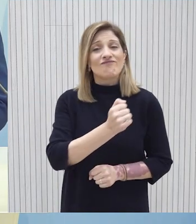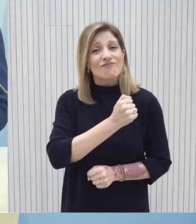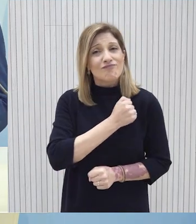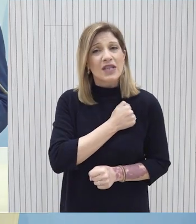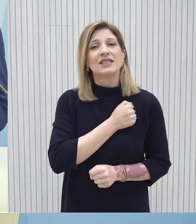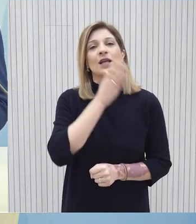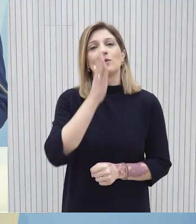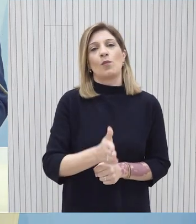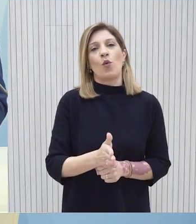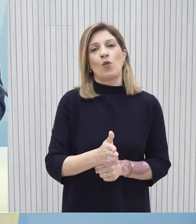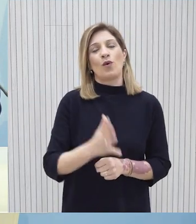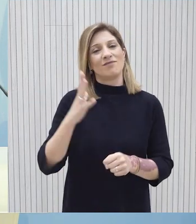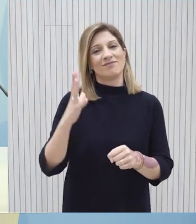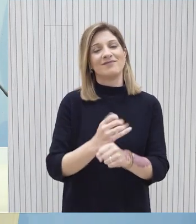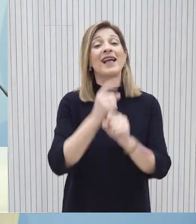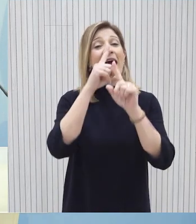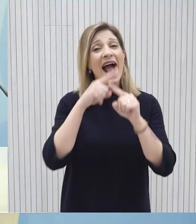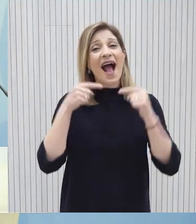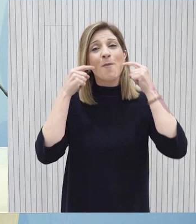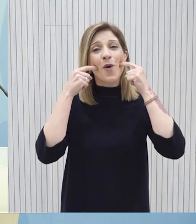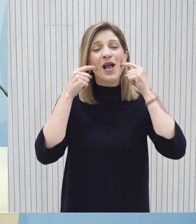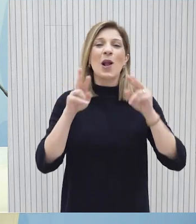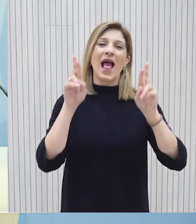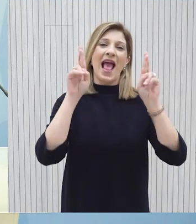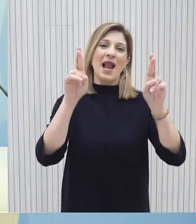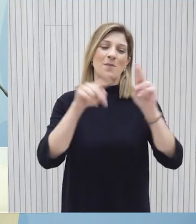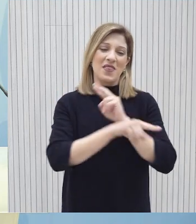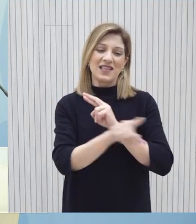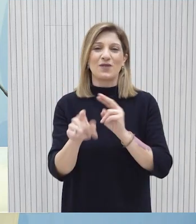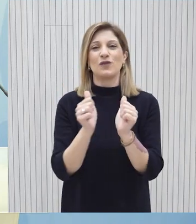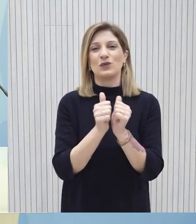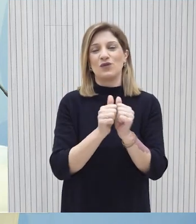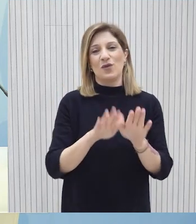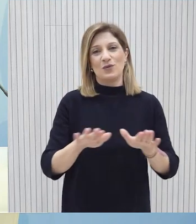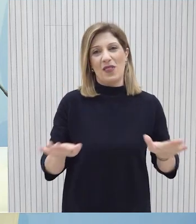ότι μπορούν να φέρουν το χαμόγελο και την ελπίδα στους μικρούς μας φίλους.